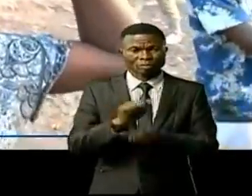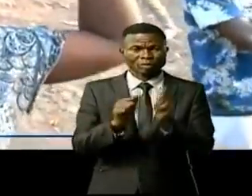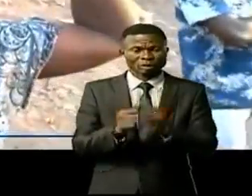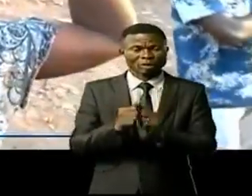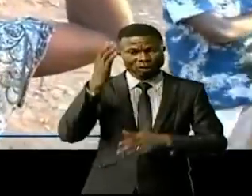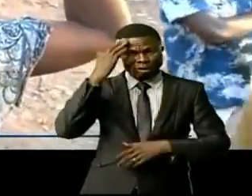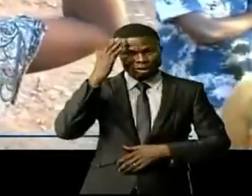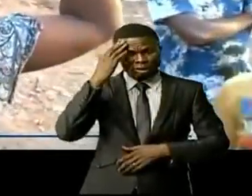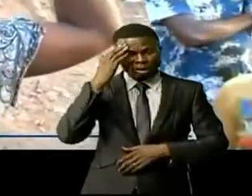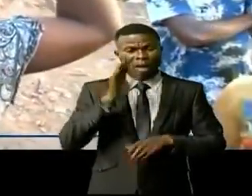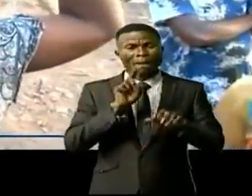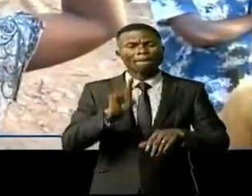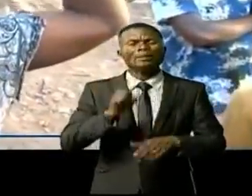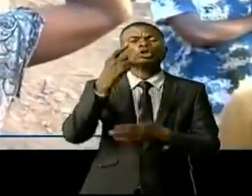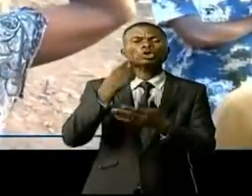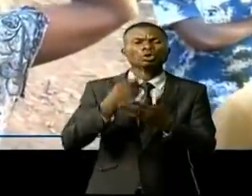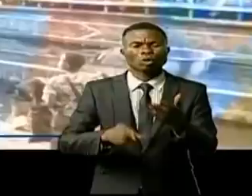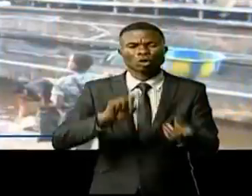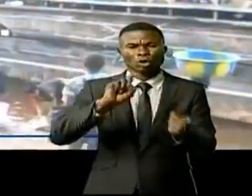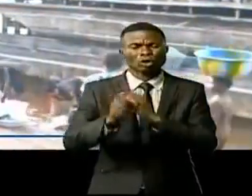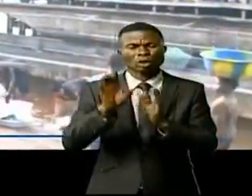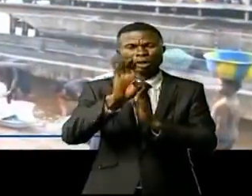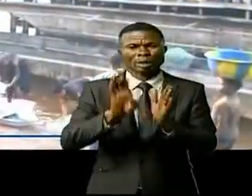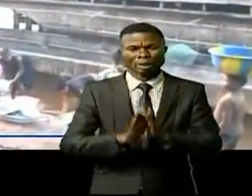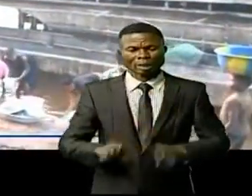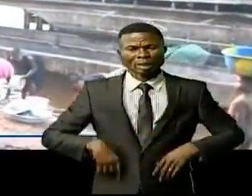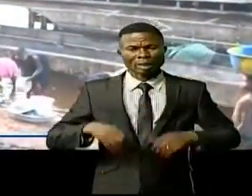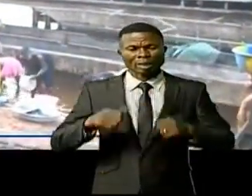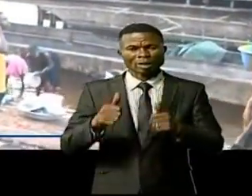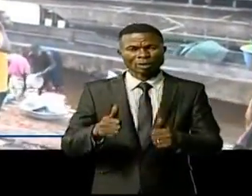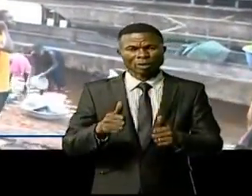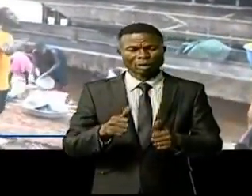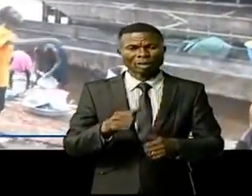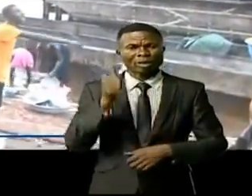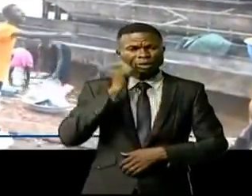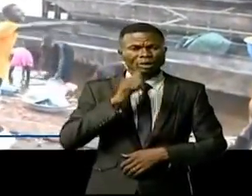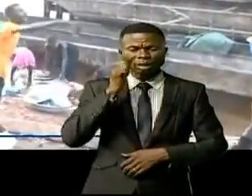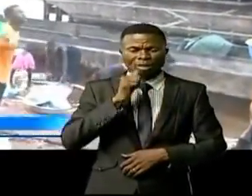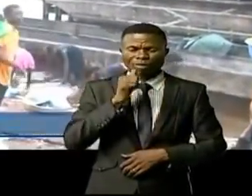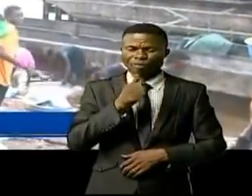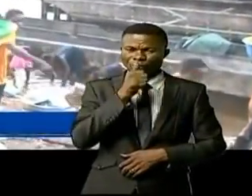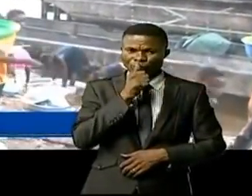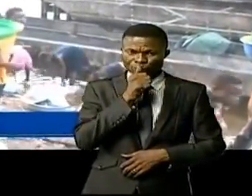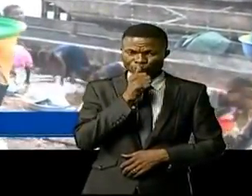savoir leurs attentes pour améliorer leurs conditions de vie, elles sont unanimes.